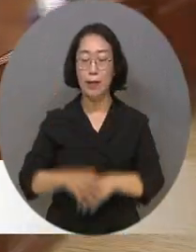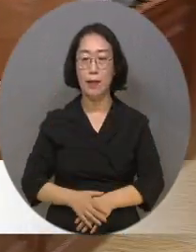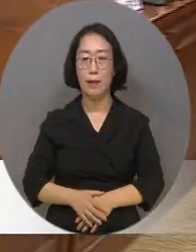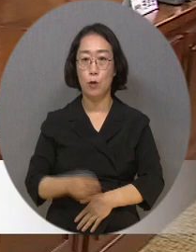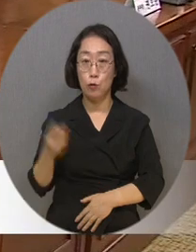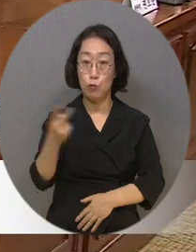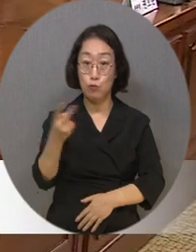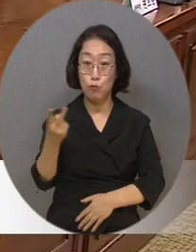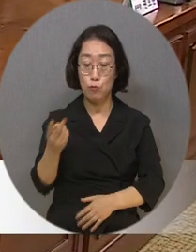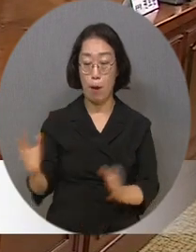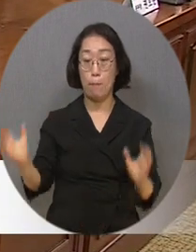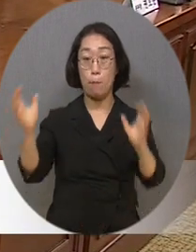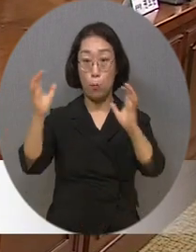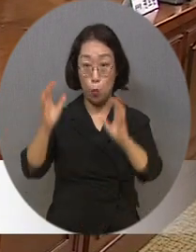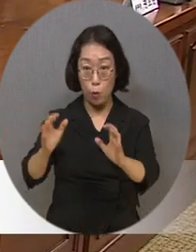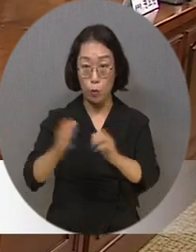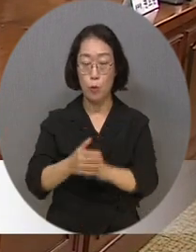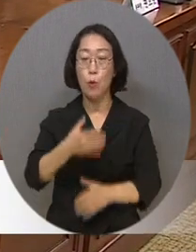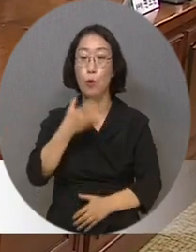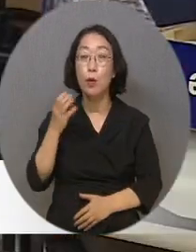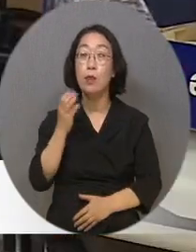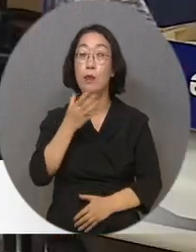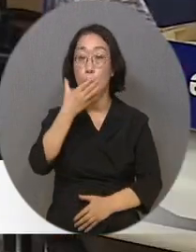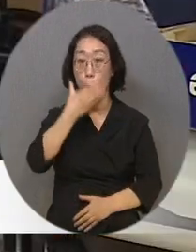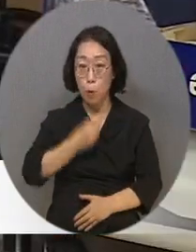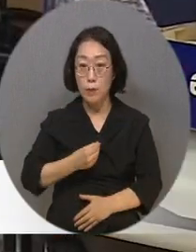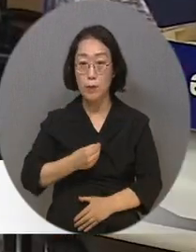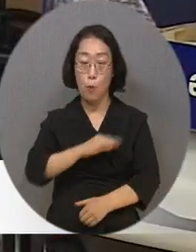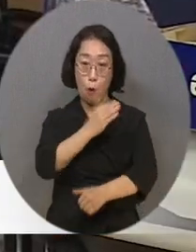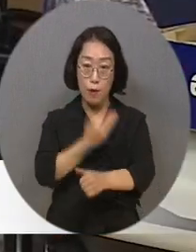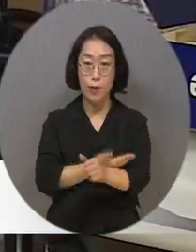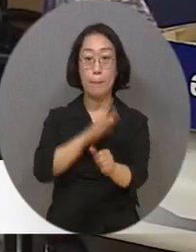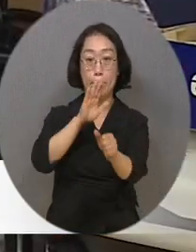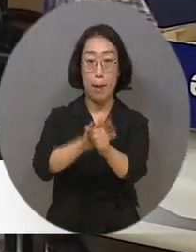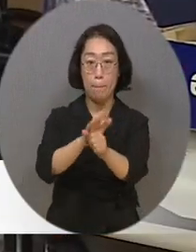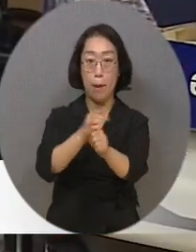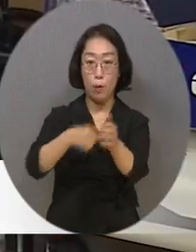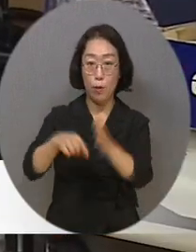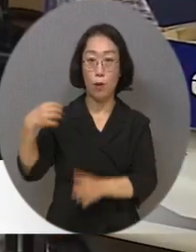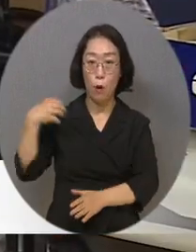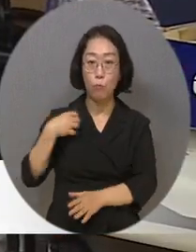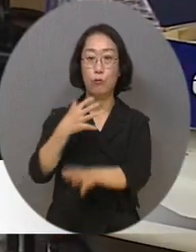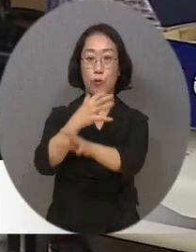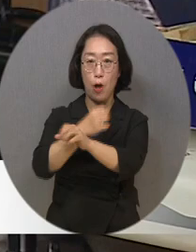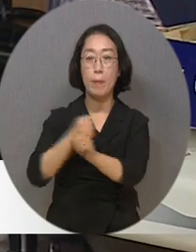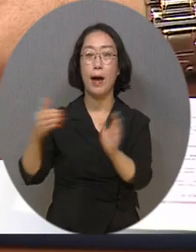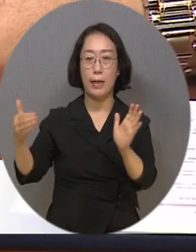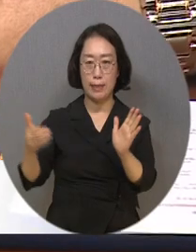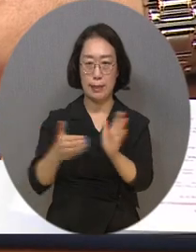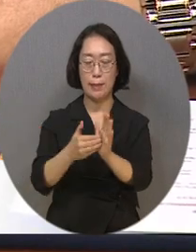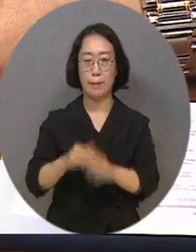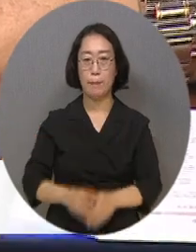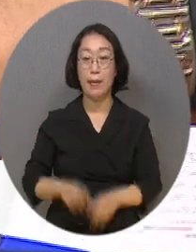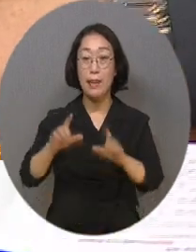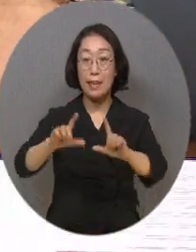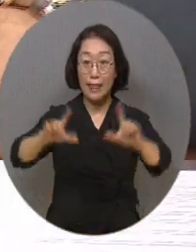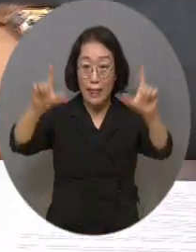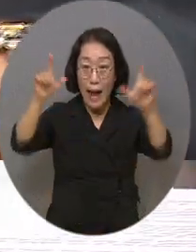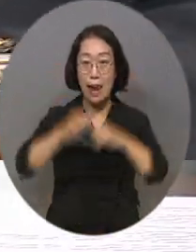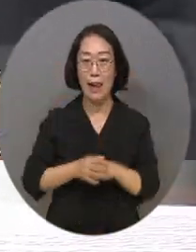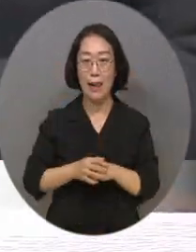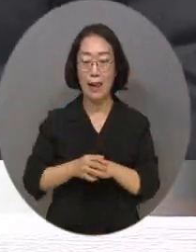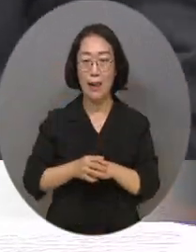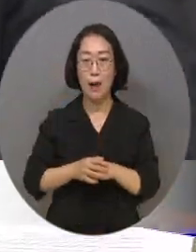대한노인회 회의실에서 노인복지 및 권익증진을 위한 업무 협약을 체결했습니다. 이날 업무